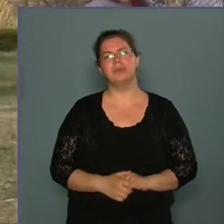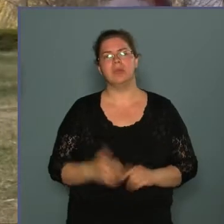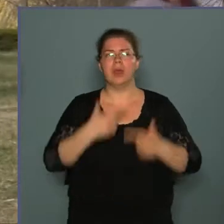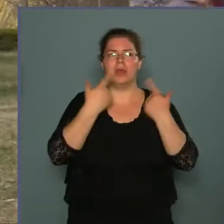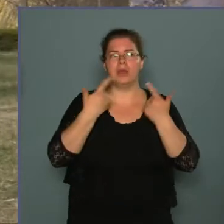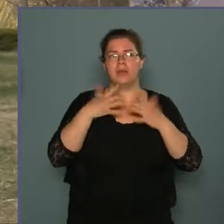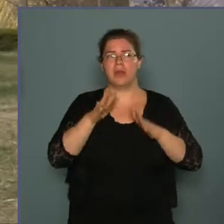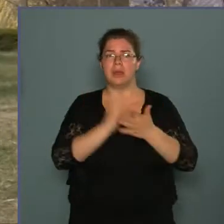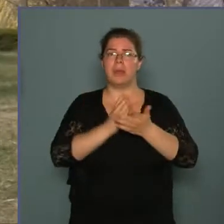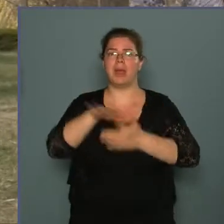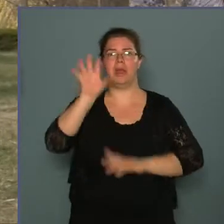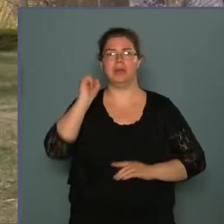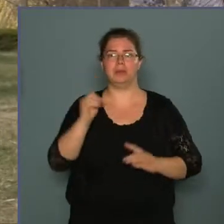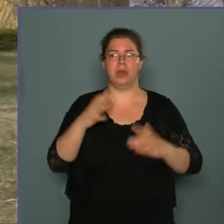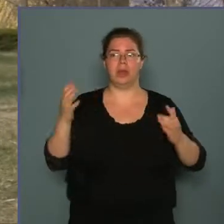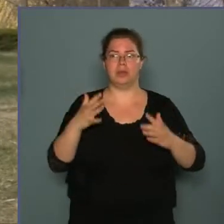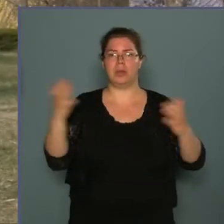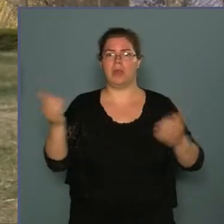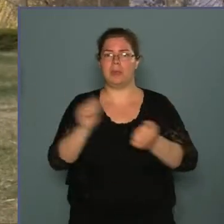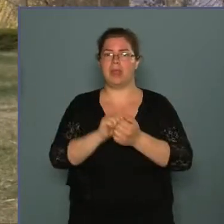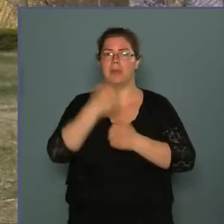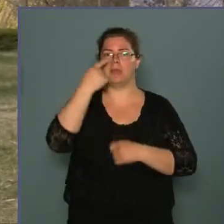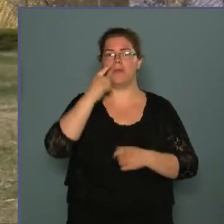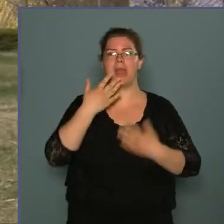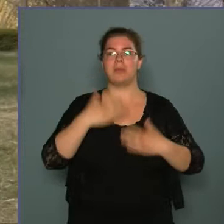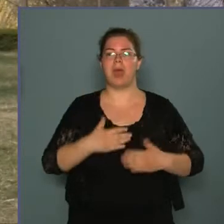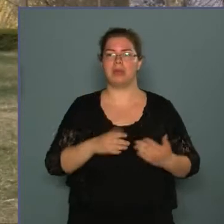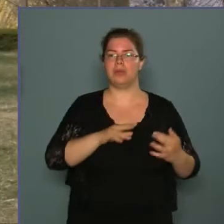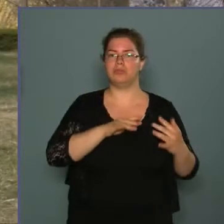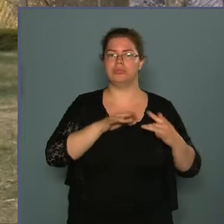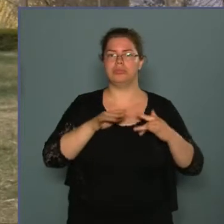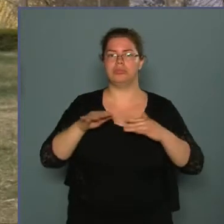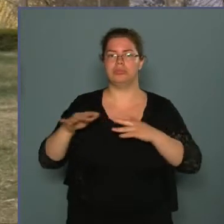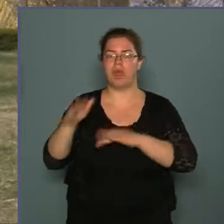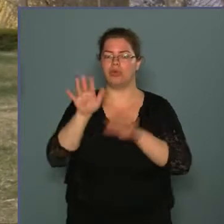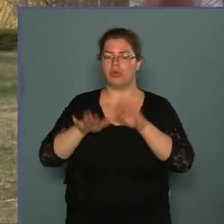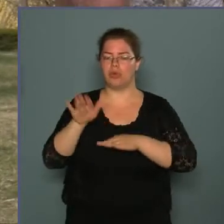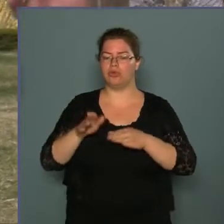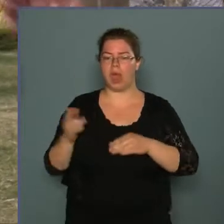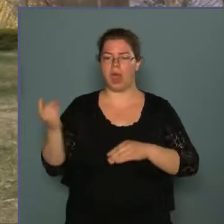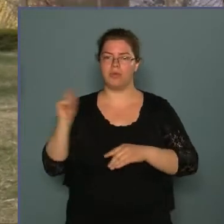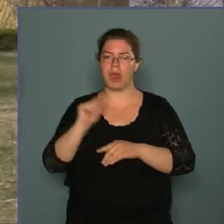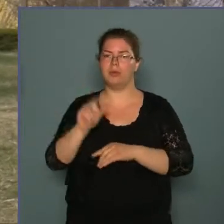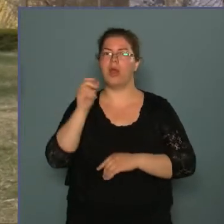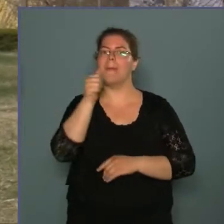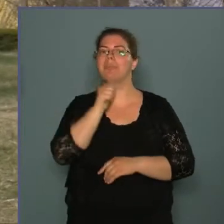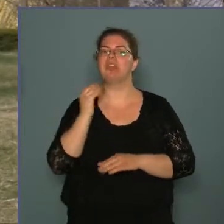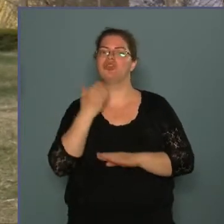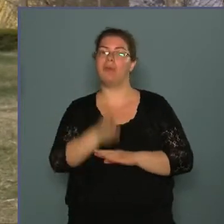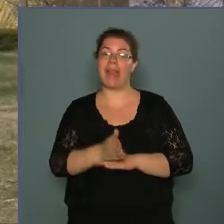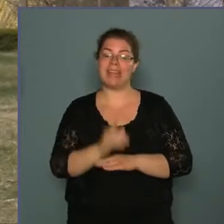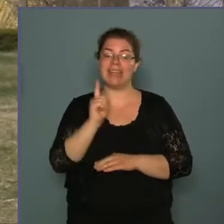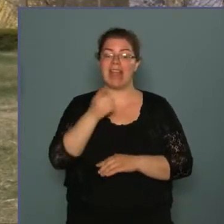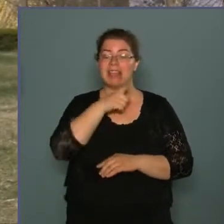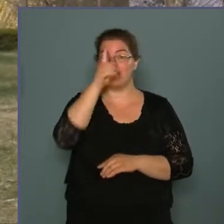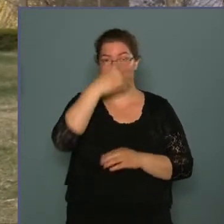hallották, hogy egyre nagyobb számban szovjet páncélosok dübörögnek soroksár felől, Pest felé, de